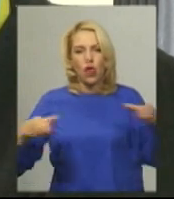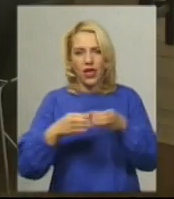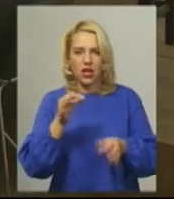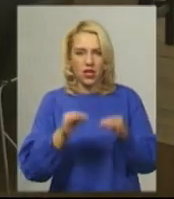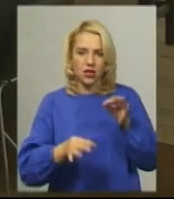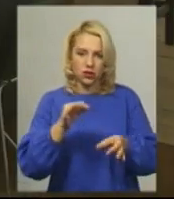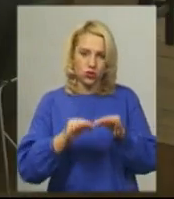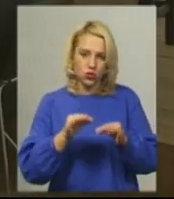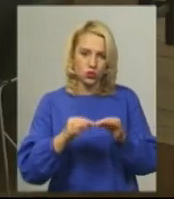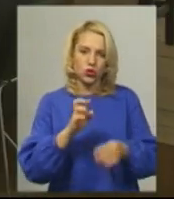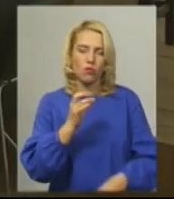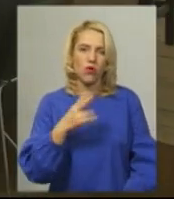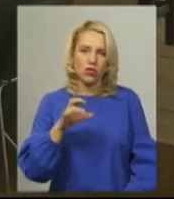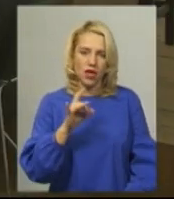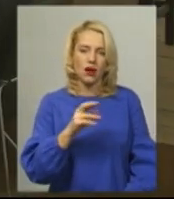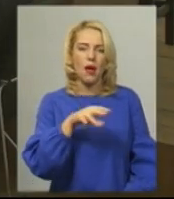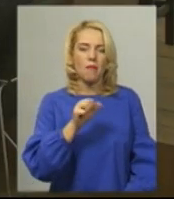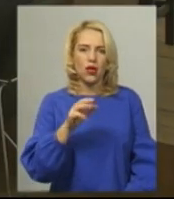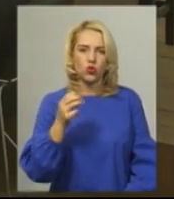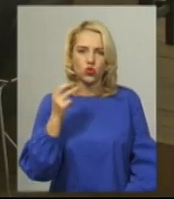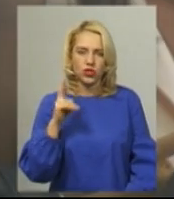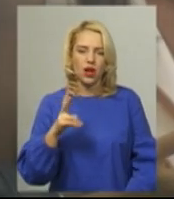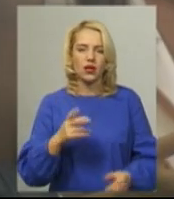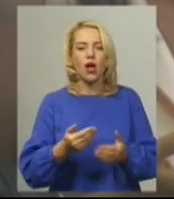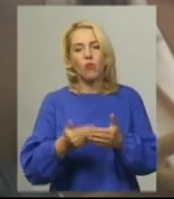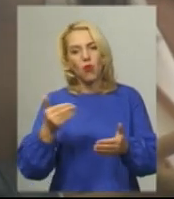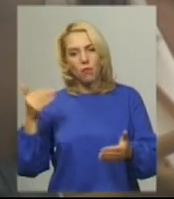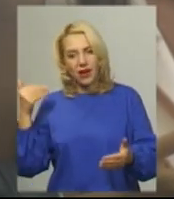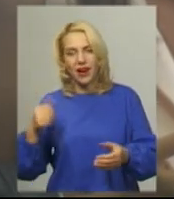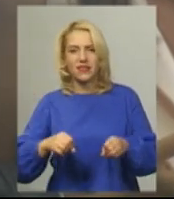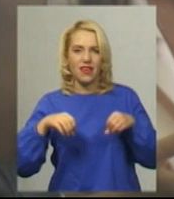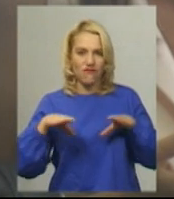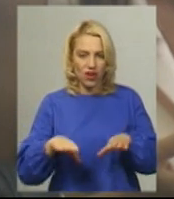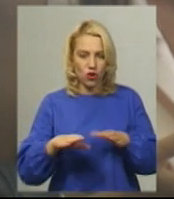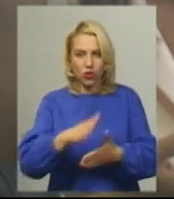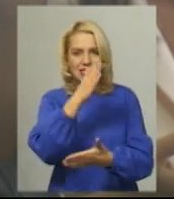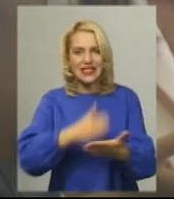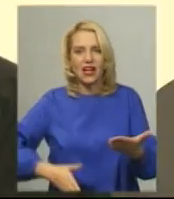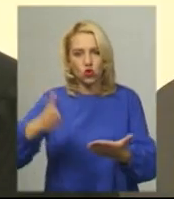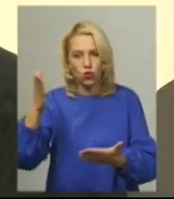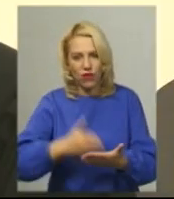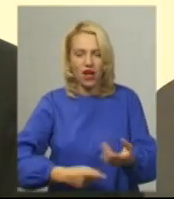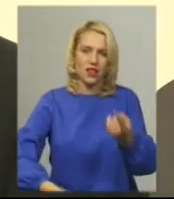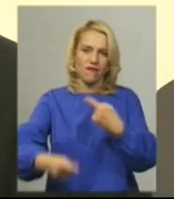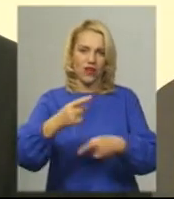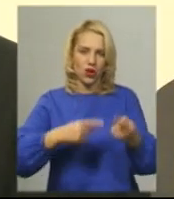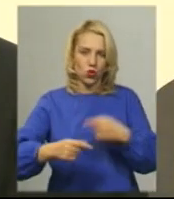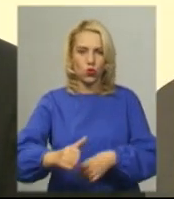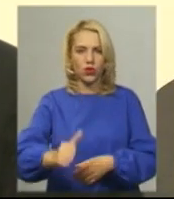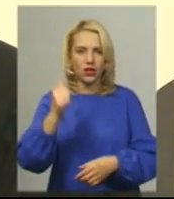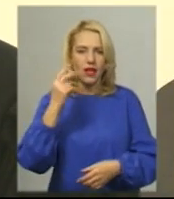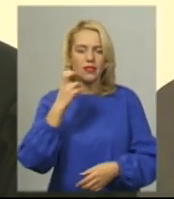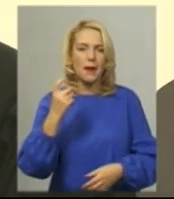Сергій Бережній, Валентина Бондар та Микола Матущак попередній вирок скасували та скерували на розгляд суду першої інстанції. Керувачість сястина